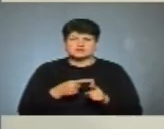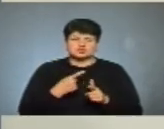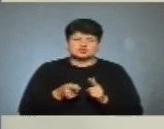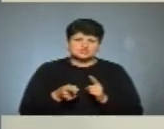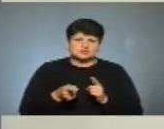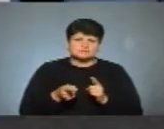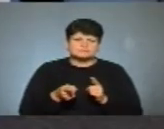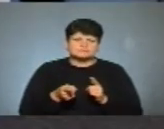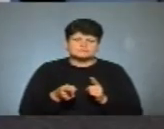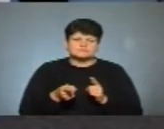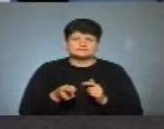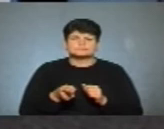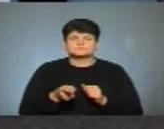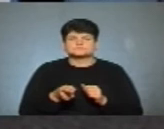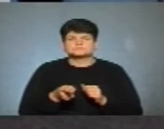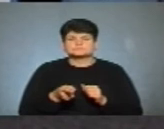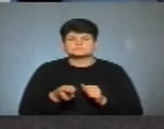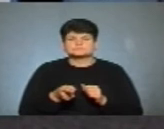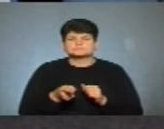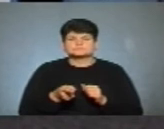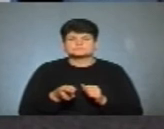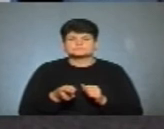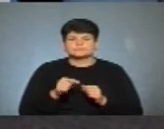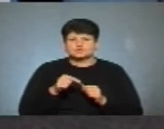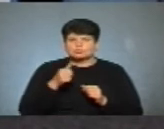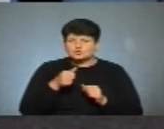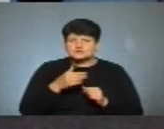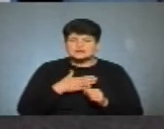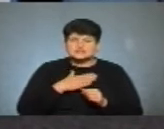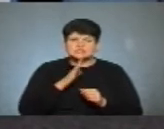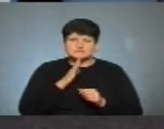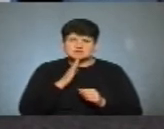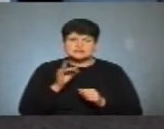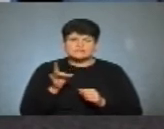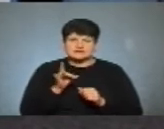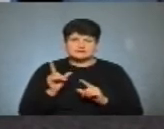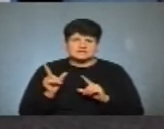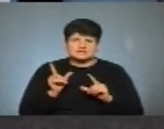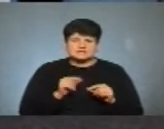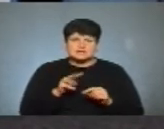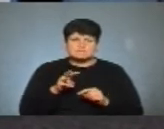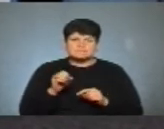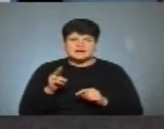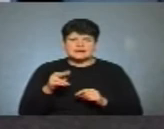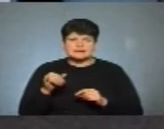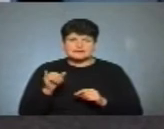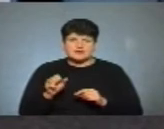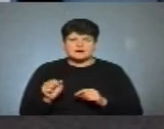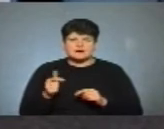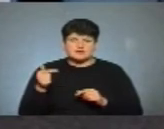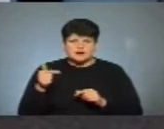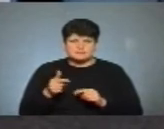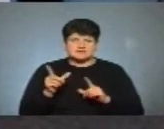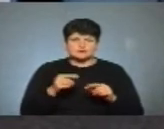буде... Цього року наші дівчатки у рівне їздили по медіаграмотності. Ми